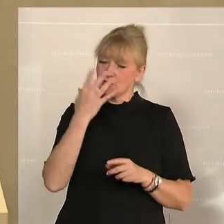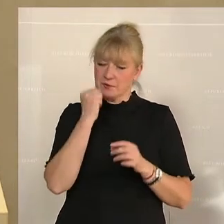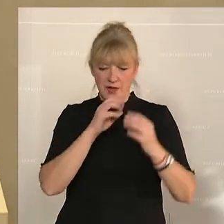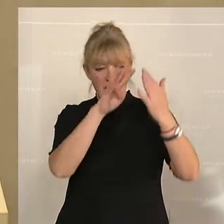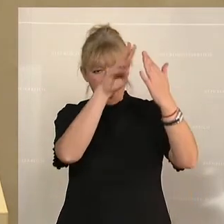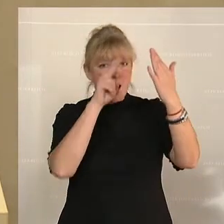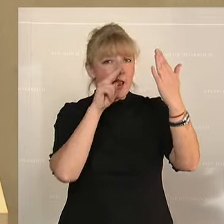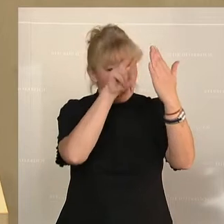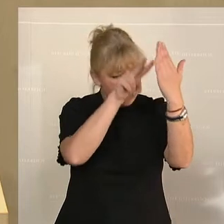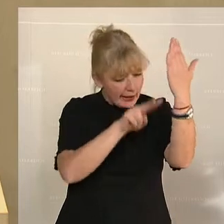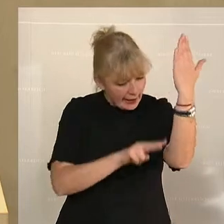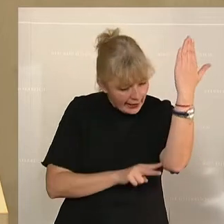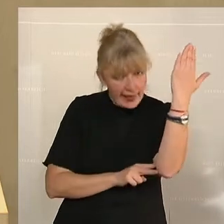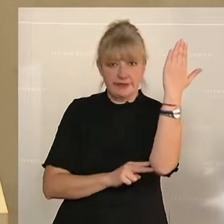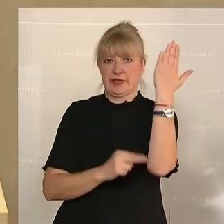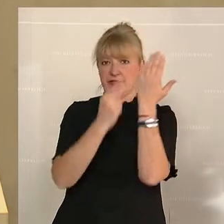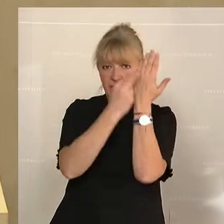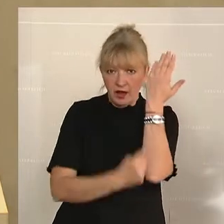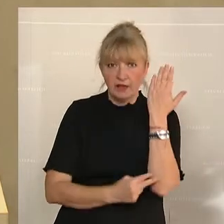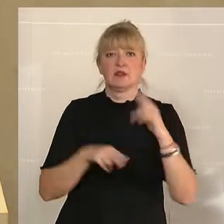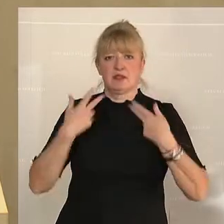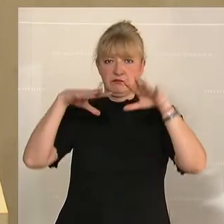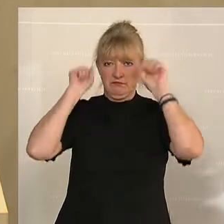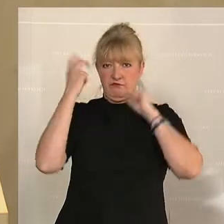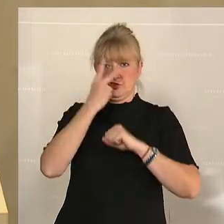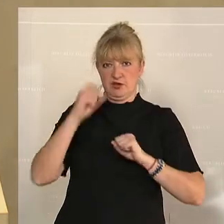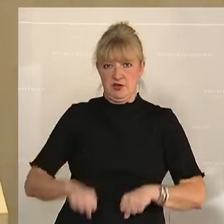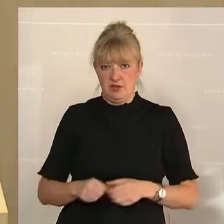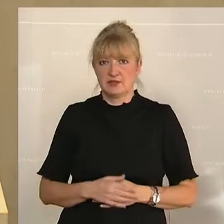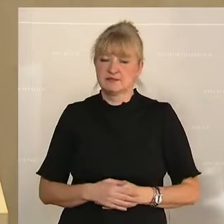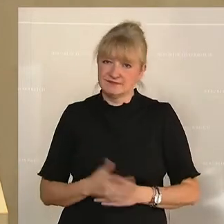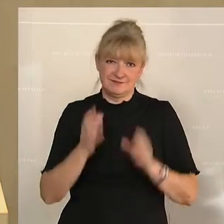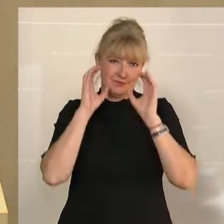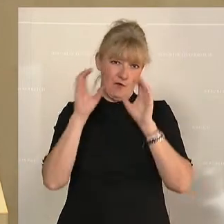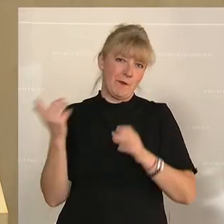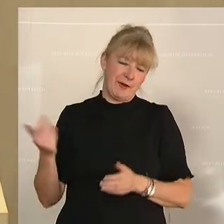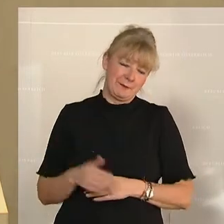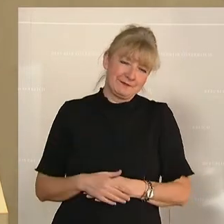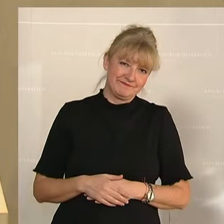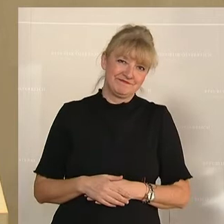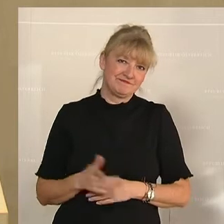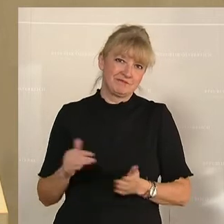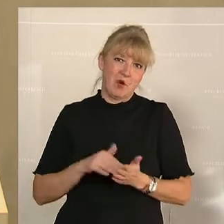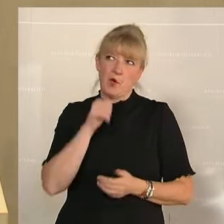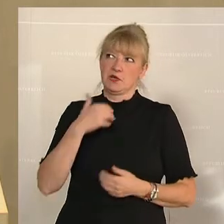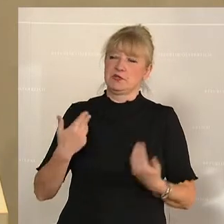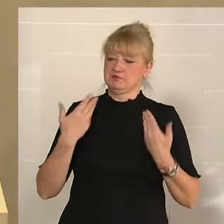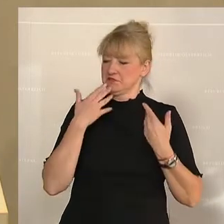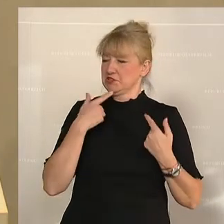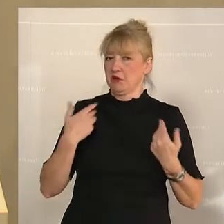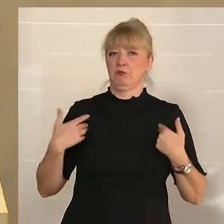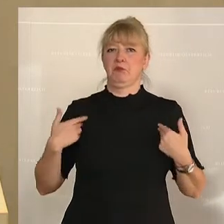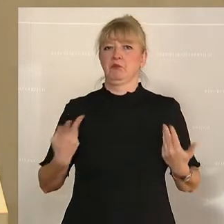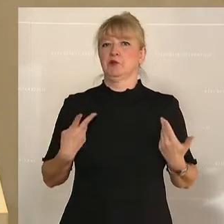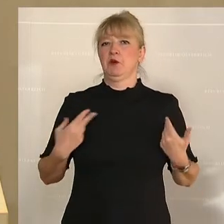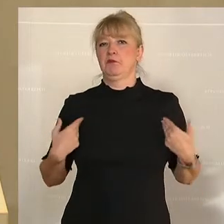lesen, um es auch zu verstehen. Und gerade die ÖVP braucht sich, glaube ich, nicht darüber rühmen und nicht dort